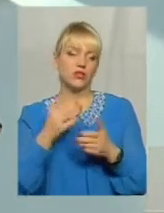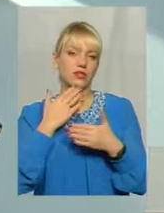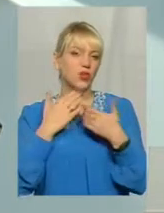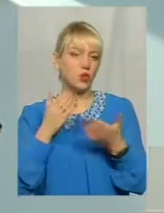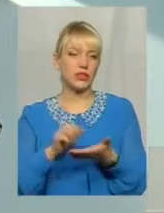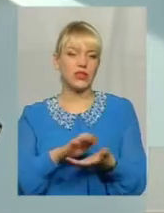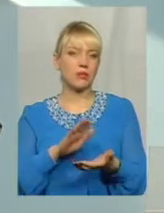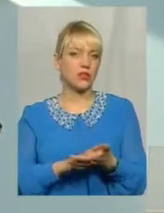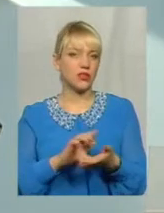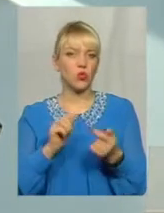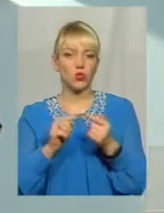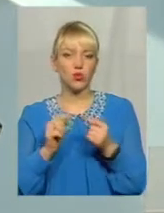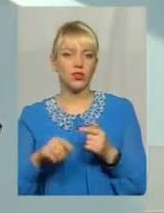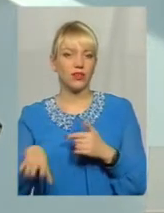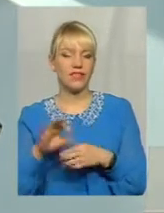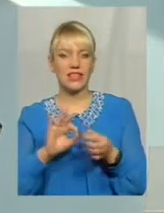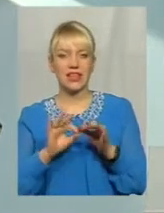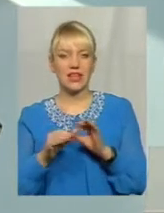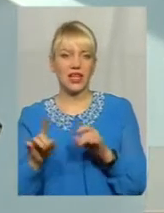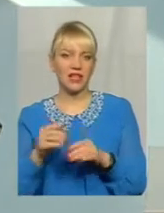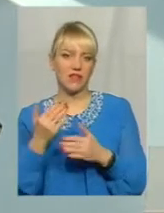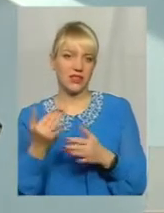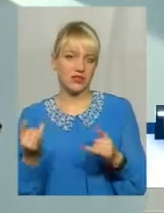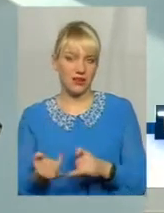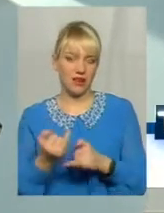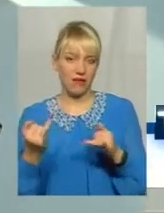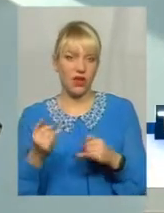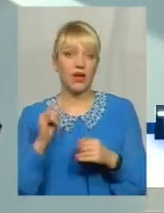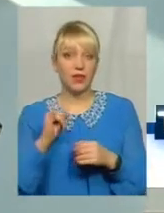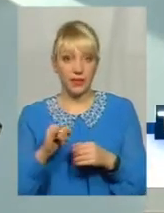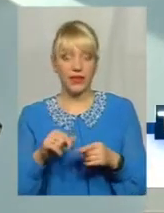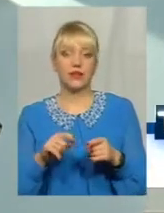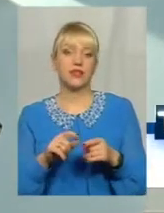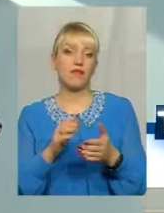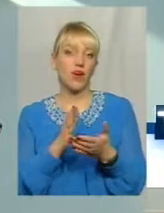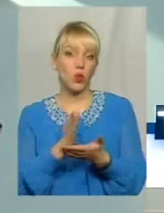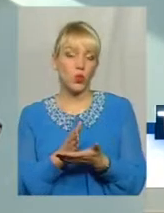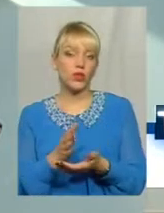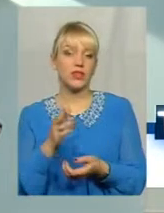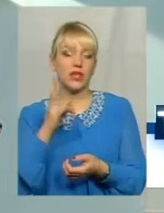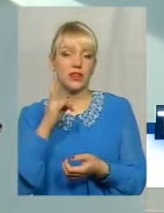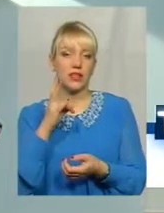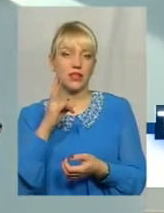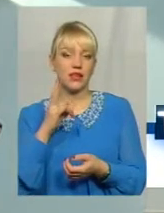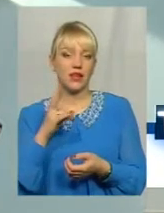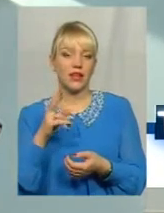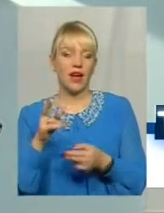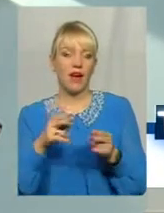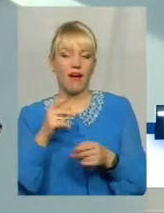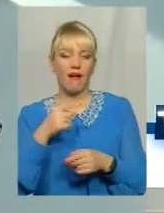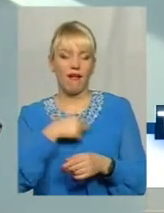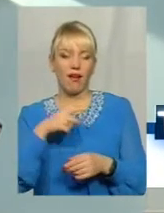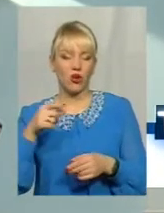уточнити всі деталі, які вас цікавлять, і, власне, звернутися напрямово в відділенні кардіохірургії, де теж вас